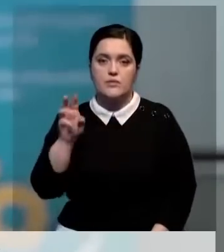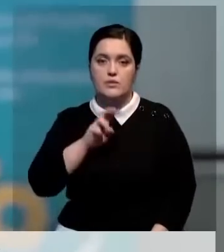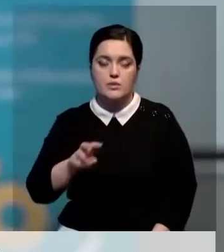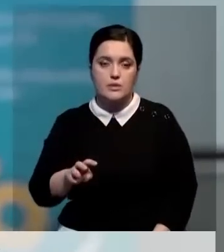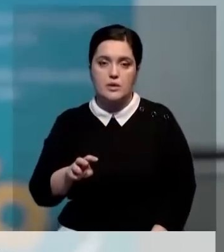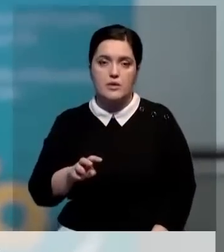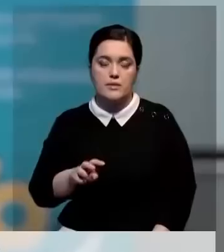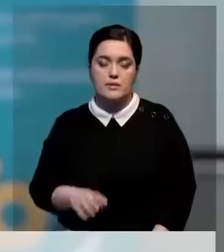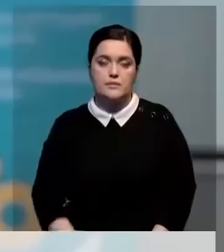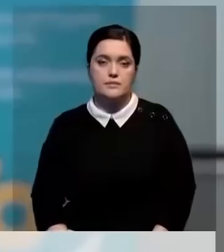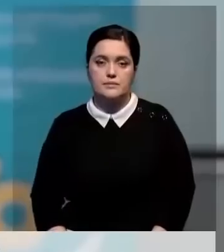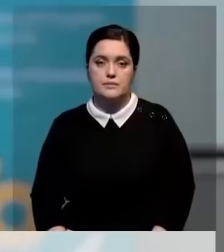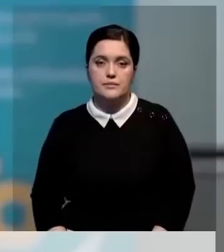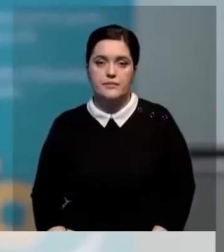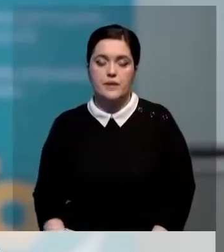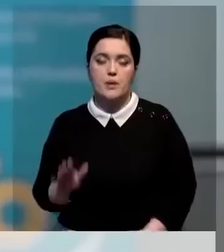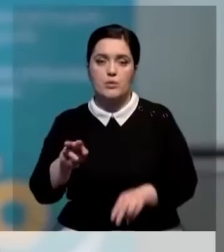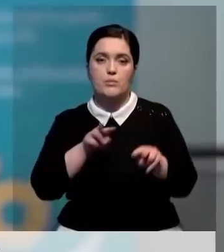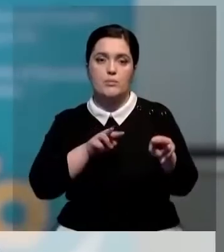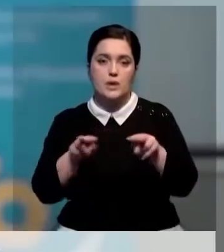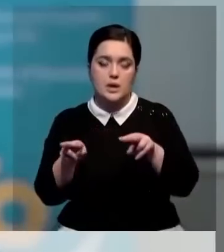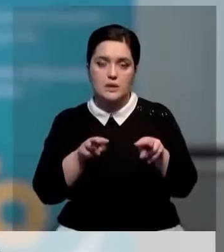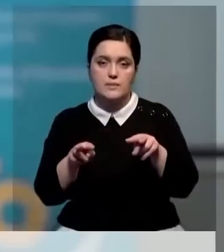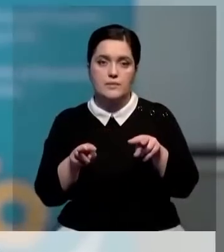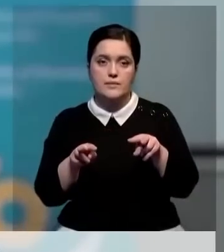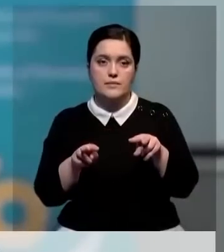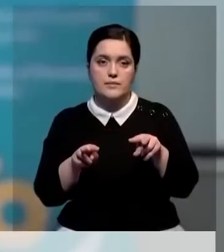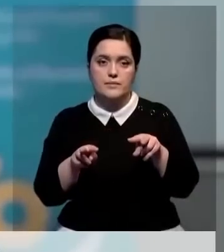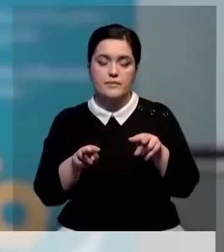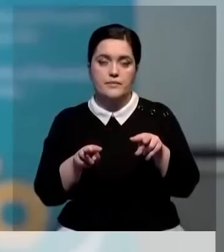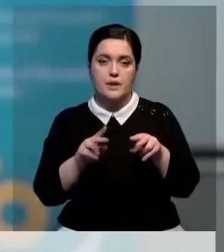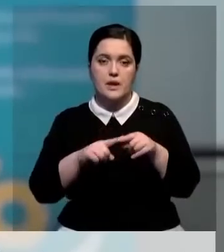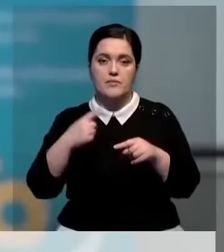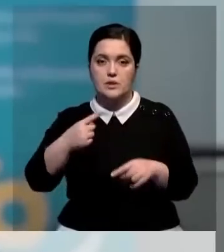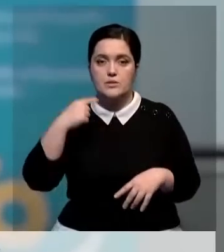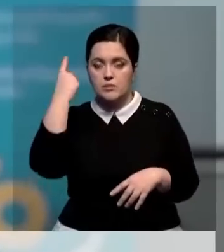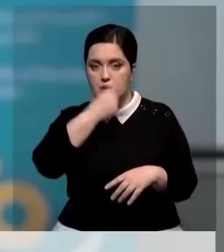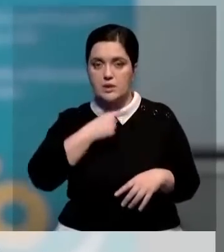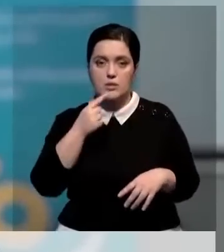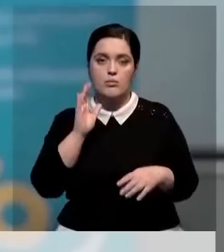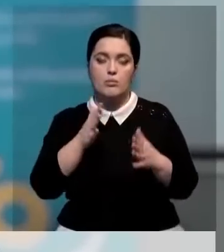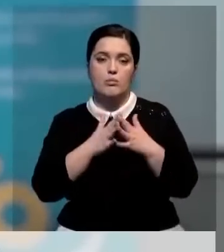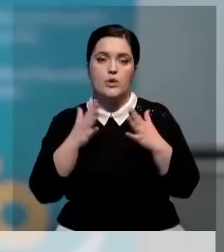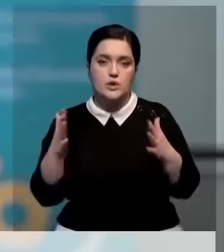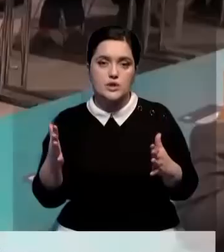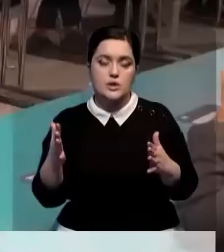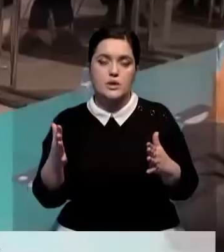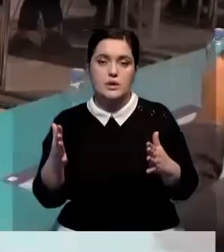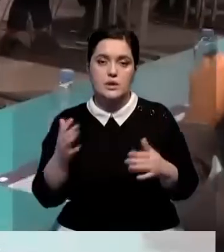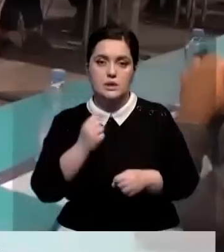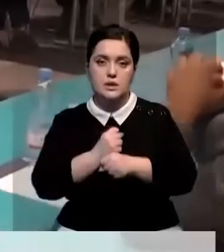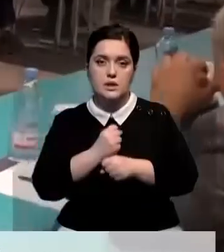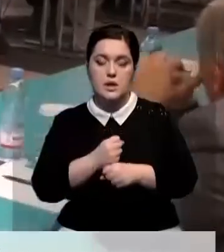в Казахстане. Мы будем мониторить эту тенденцию и на следующем году мы ожидаем, что гораздо больше уже будет делано.